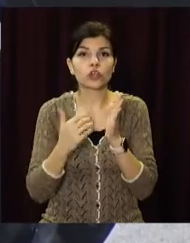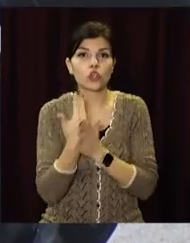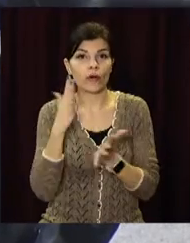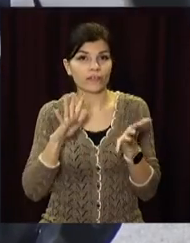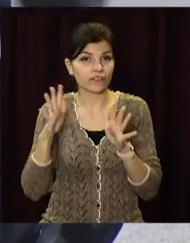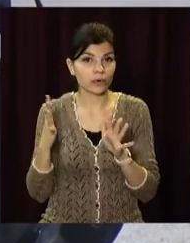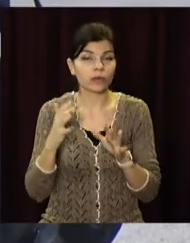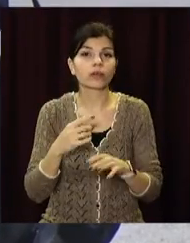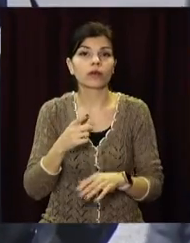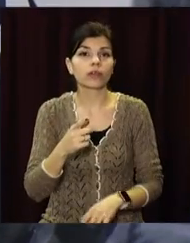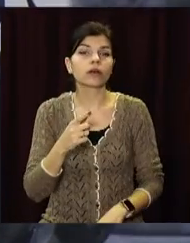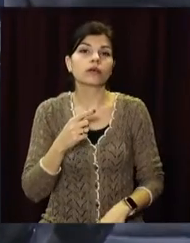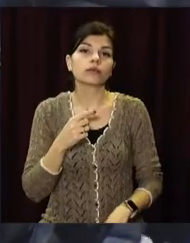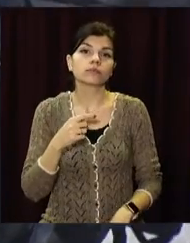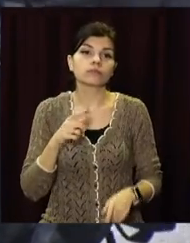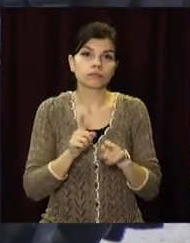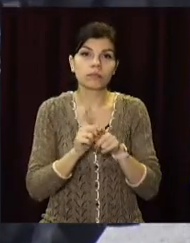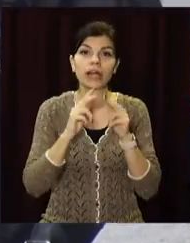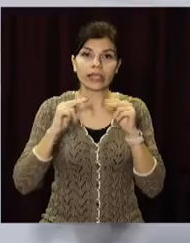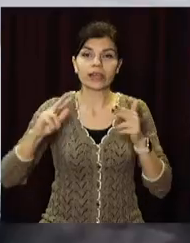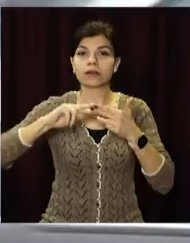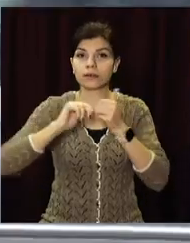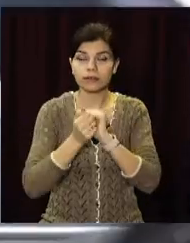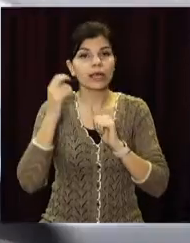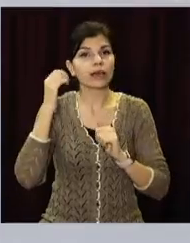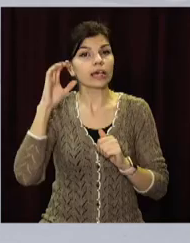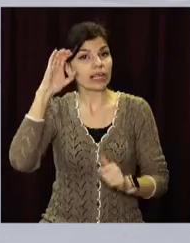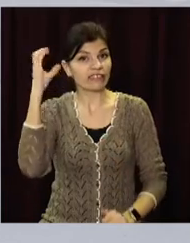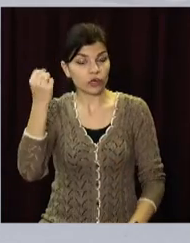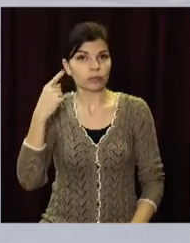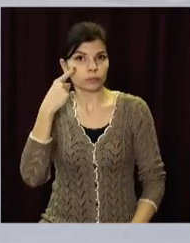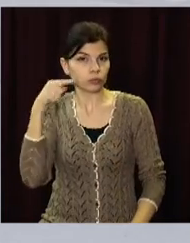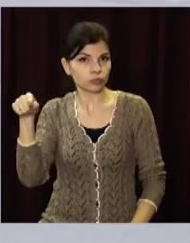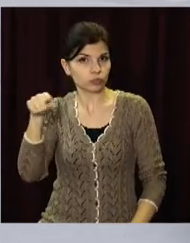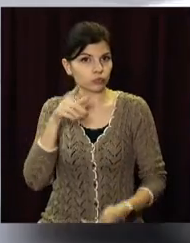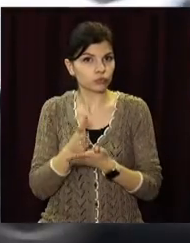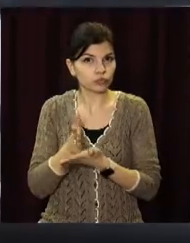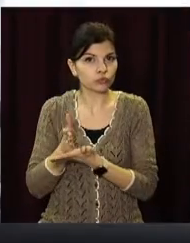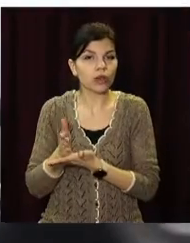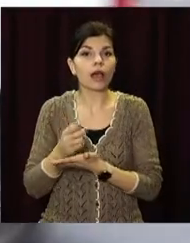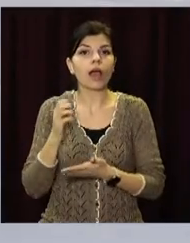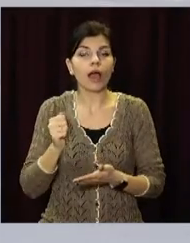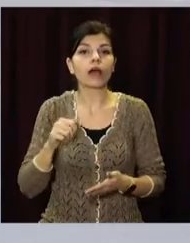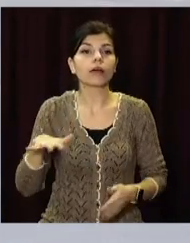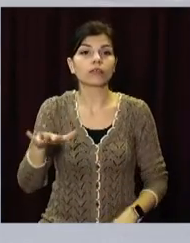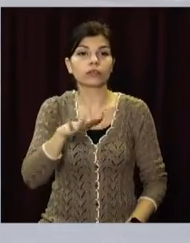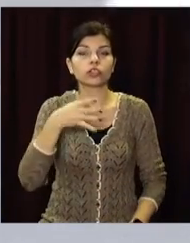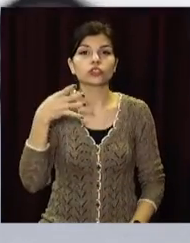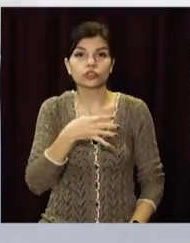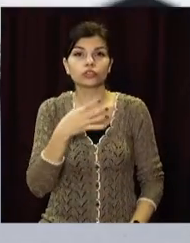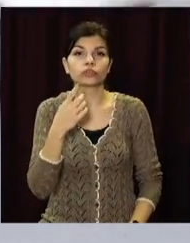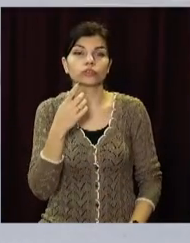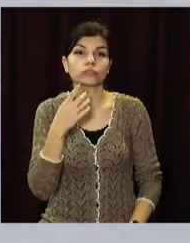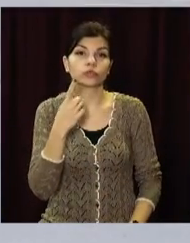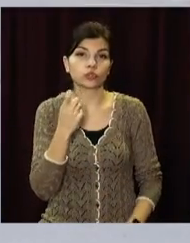випадків. Лідируючи позиції не покидають Дніпро, Кам'янське та Кривий Ріг. А в Україні діагностували ще 4182